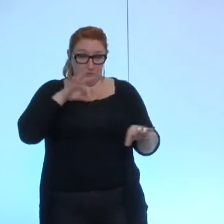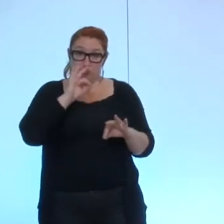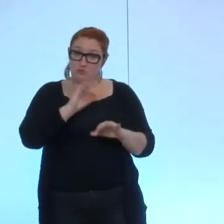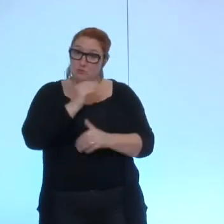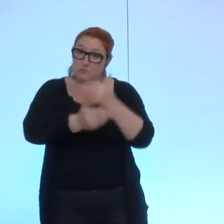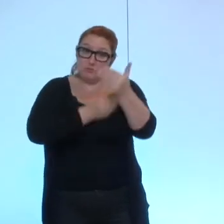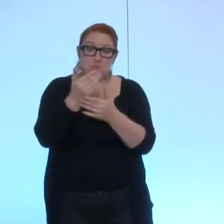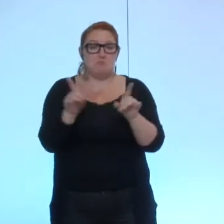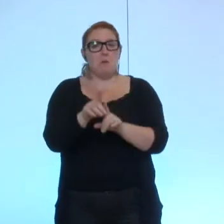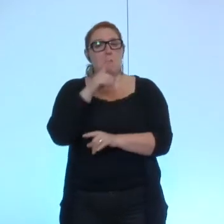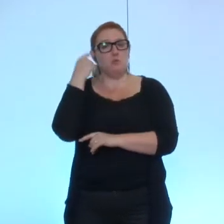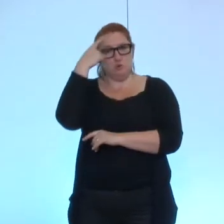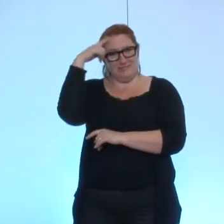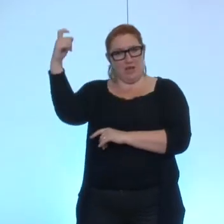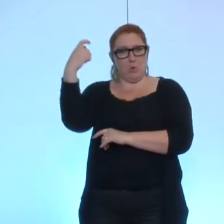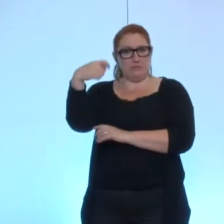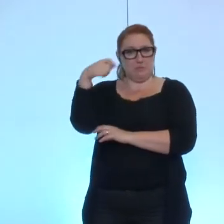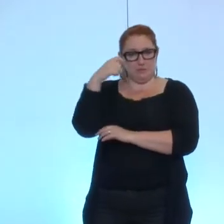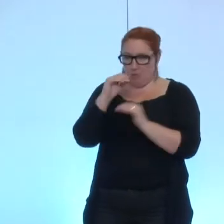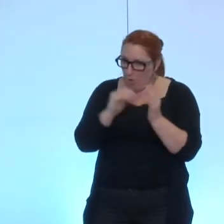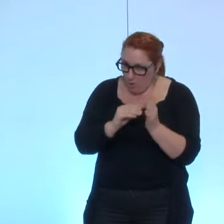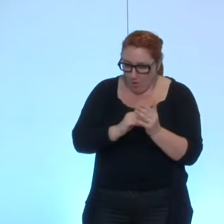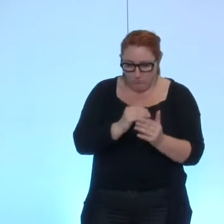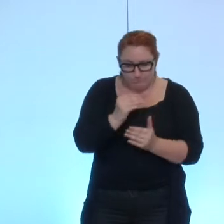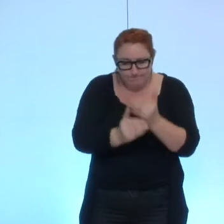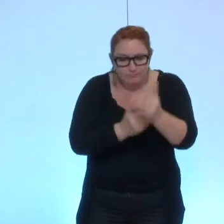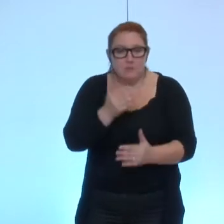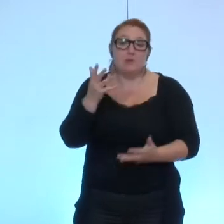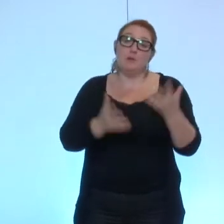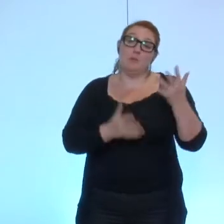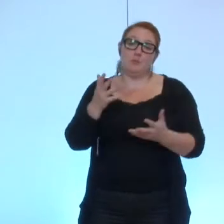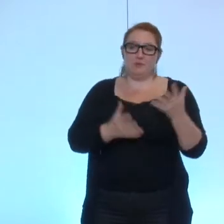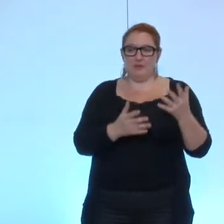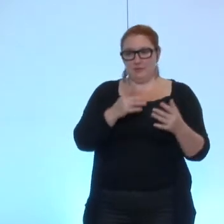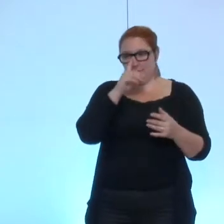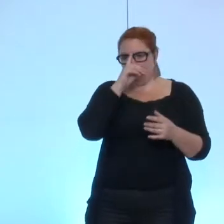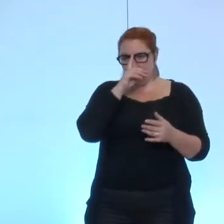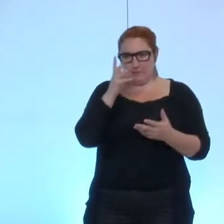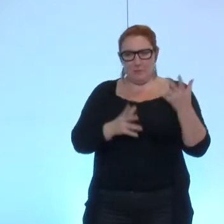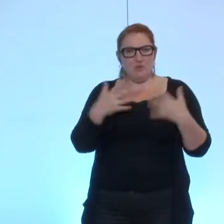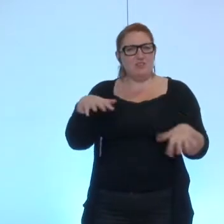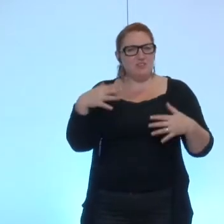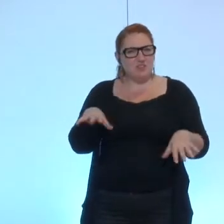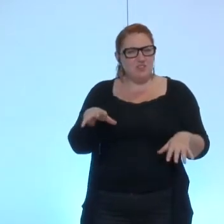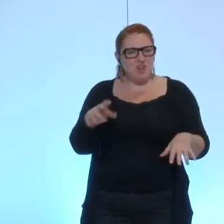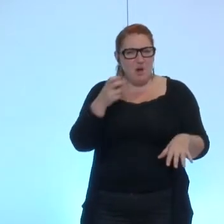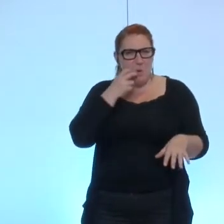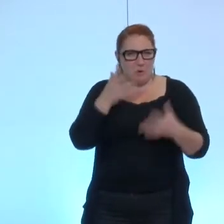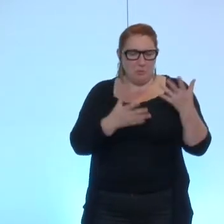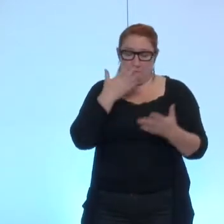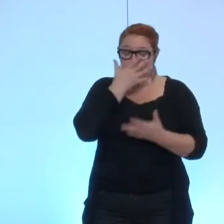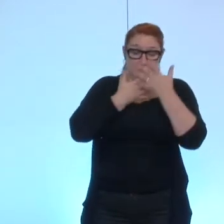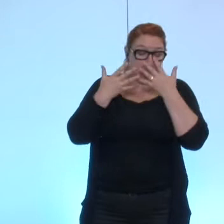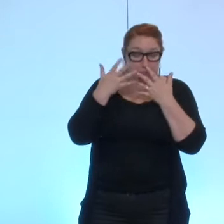de monsieur Sarkozy il y eu une avancée également alors peut-être qu'elle était là pour essayer de mettre la main alors peut-être c'était déjà François Hollande d'ailleurs je mélange les pinceaux